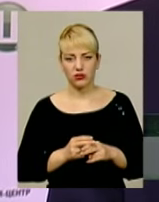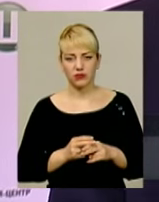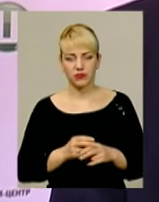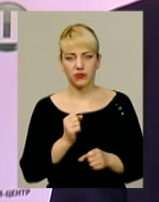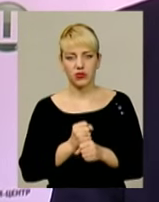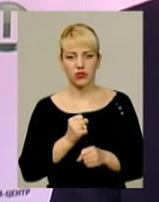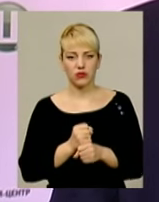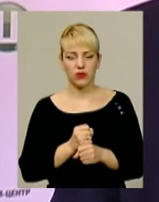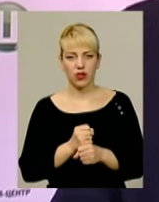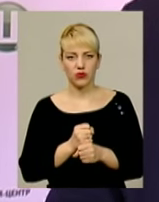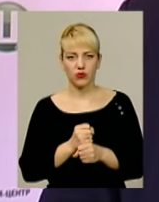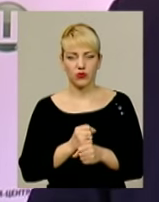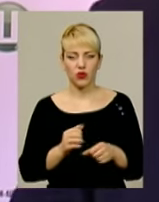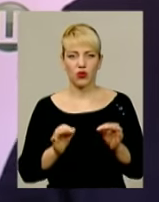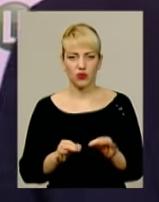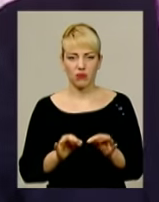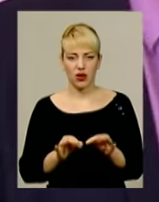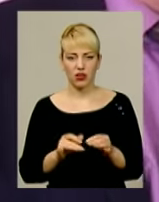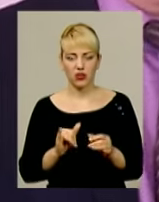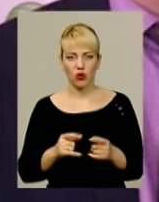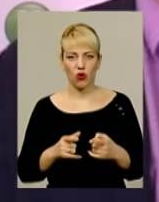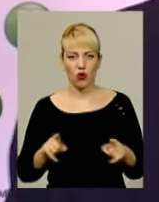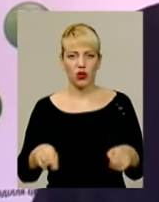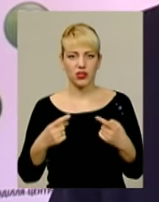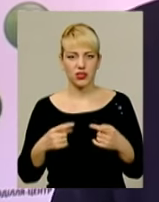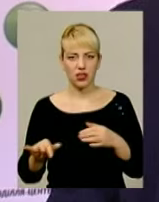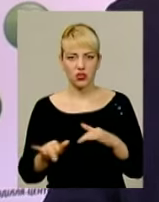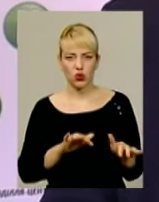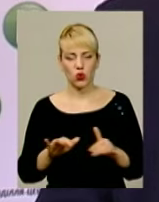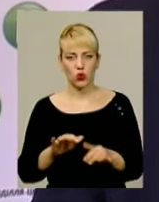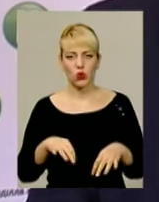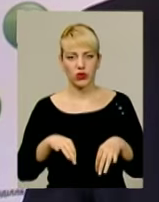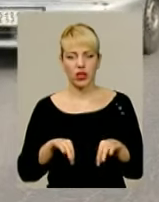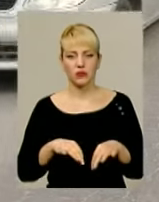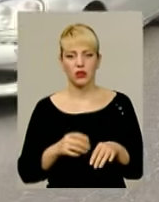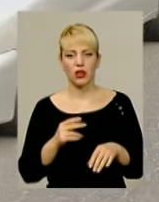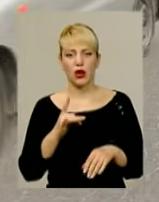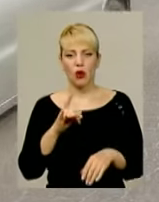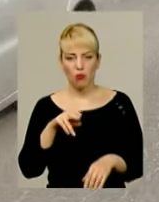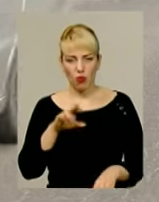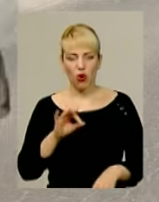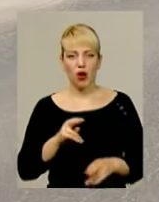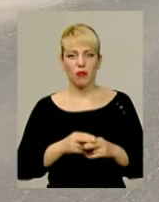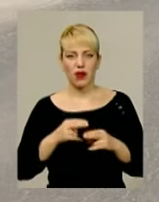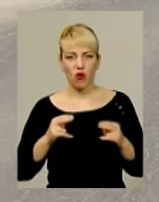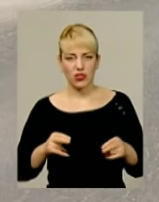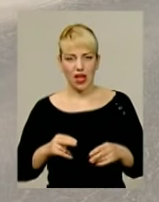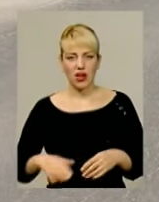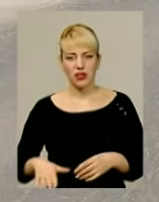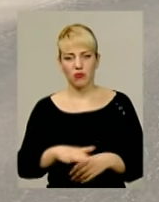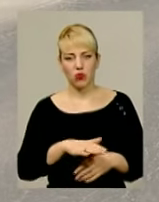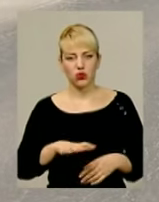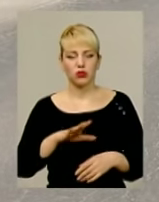функціонуванню організації руху транспорту по привокзальної площі. Відповідно, були